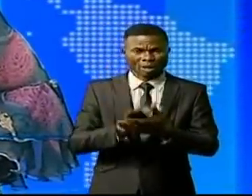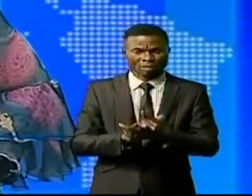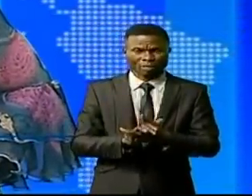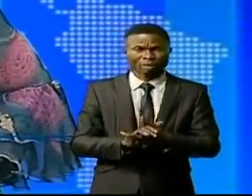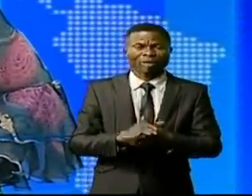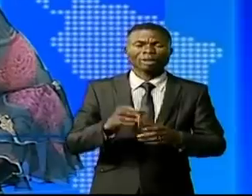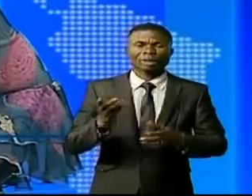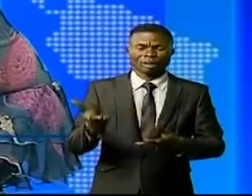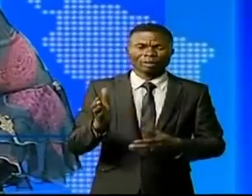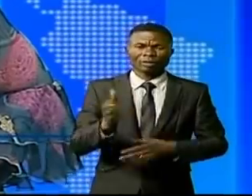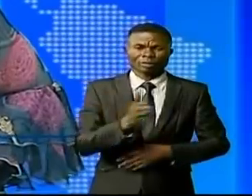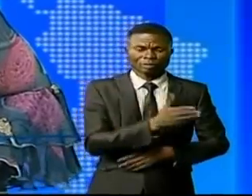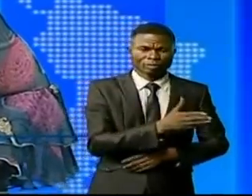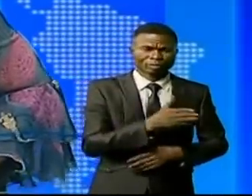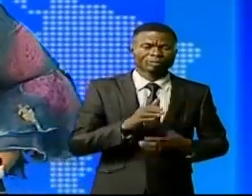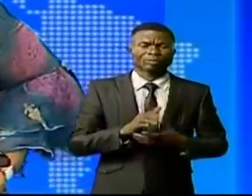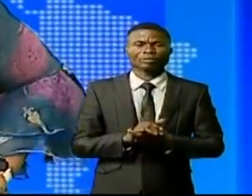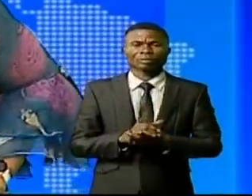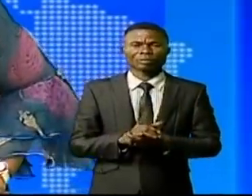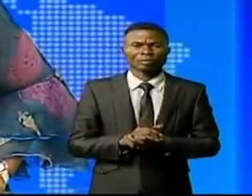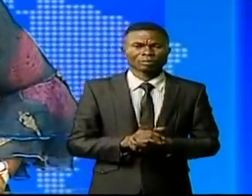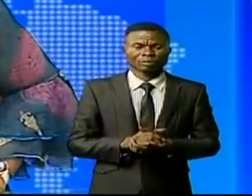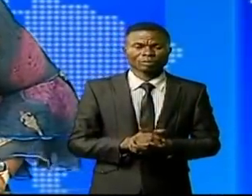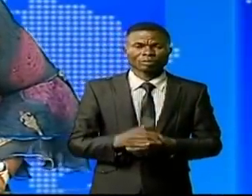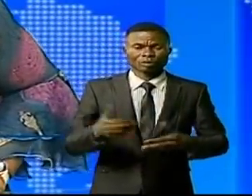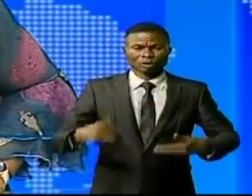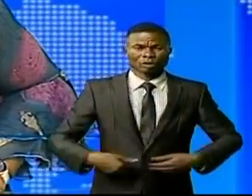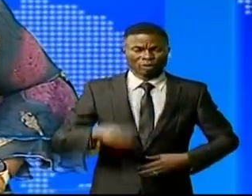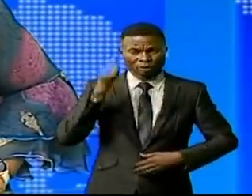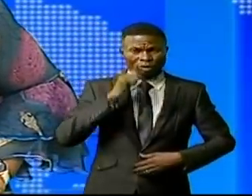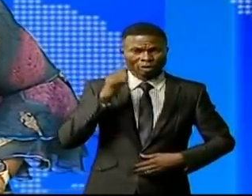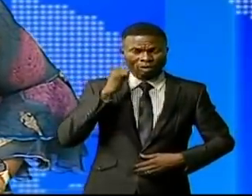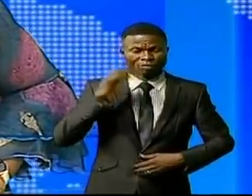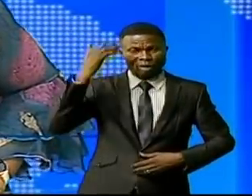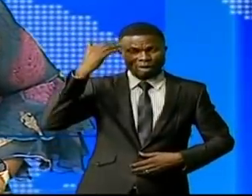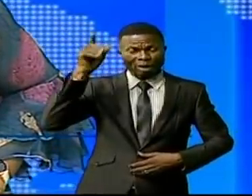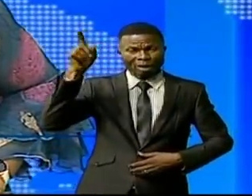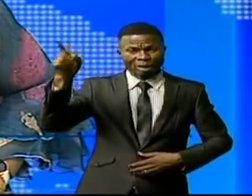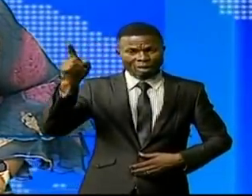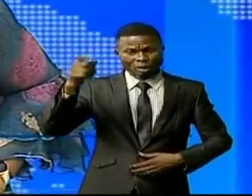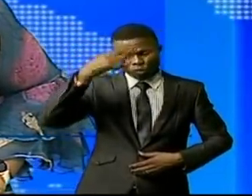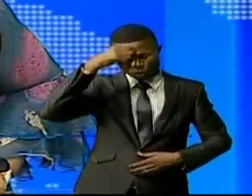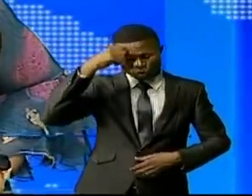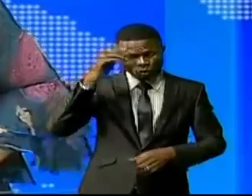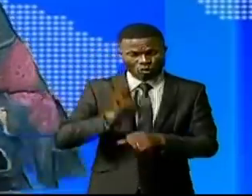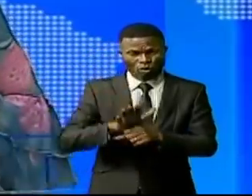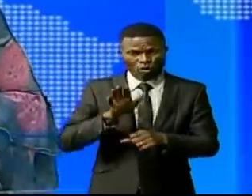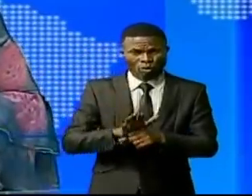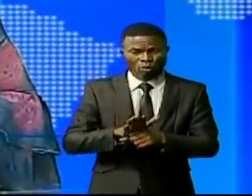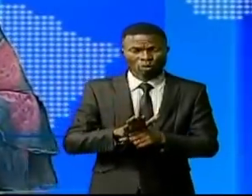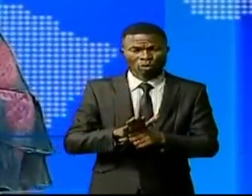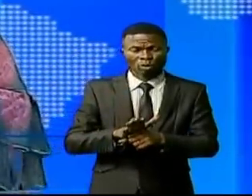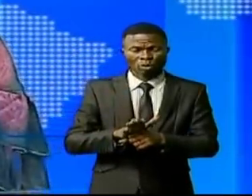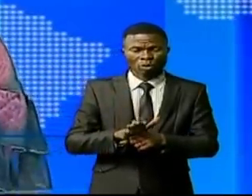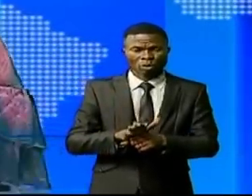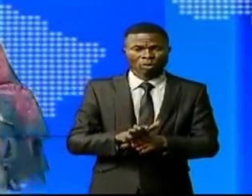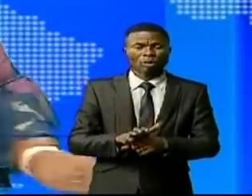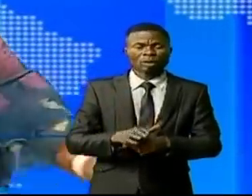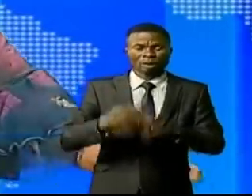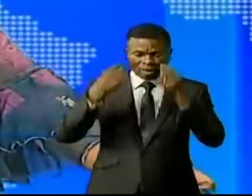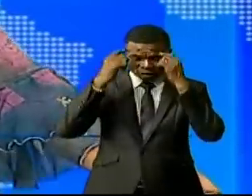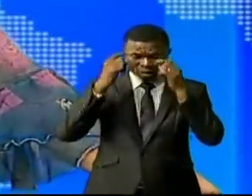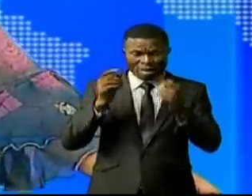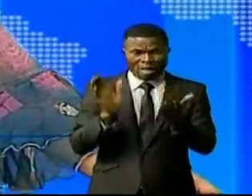Lucie Lavi-Chicinda. Et quelques jeunes filles de Mandaka peinent afin de terminer